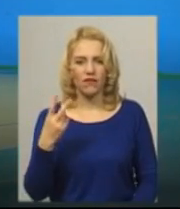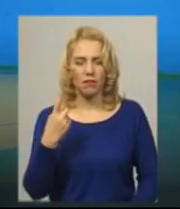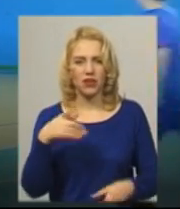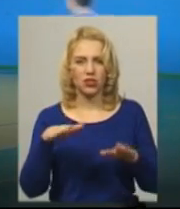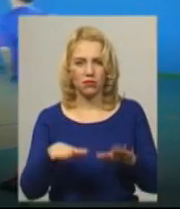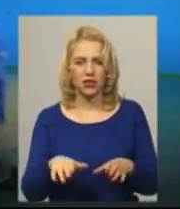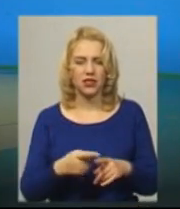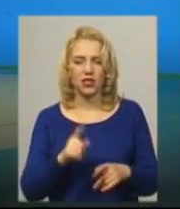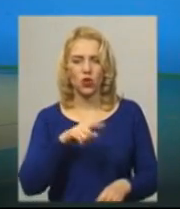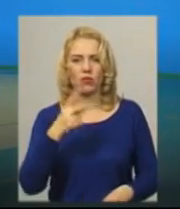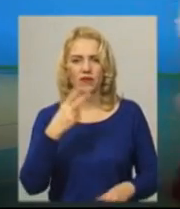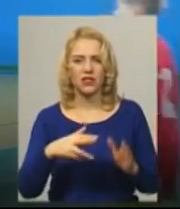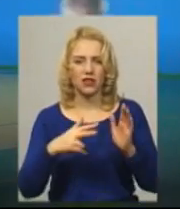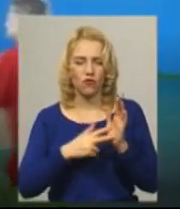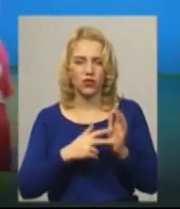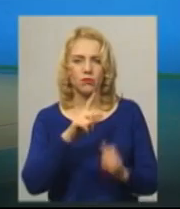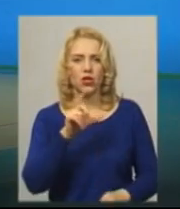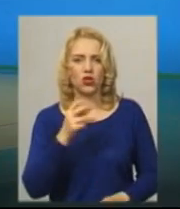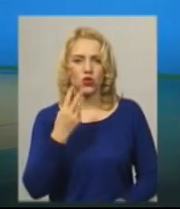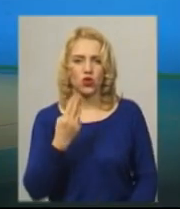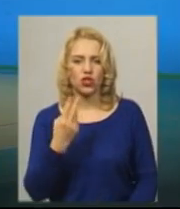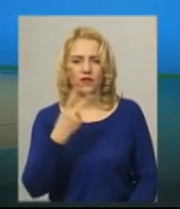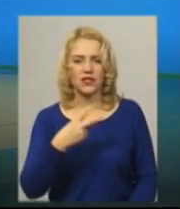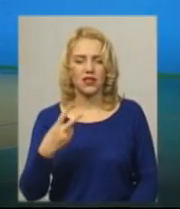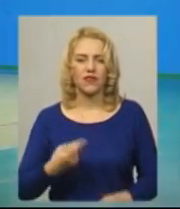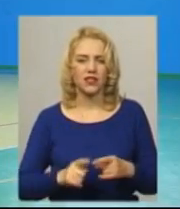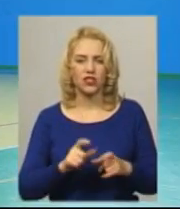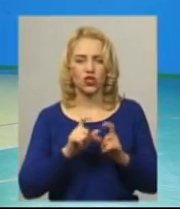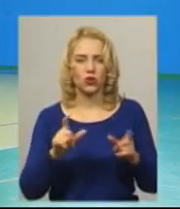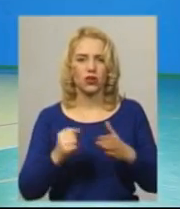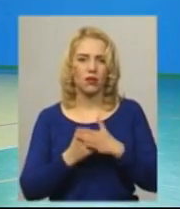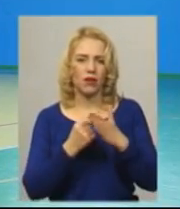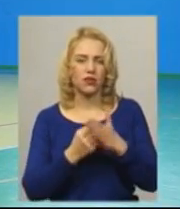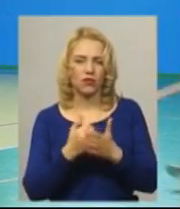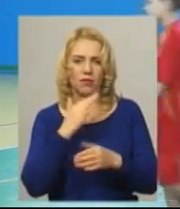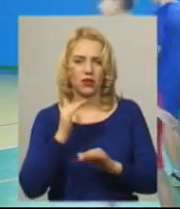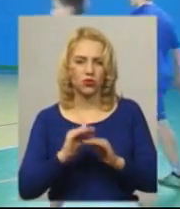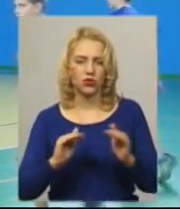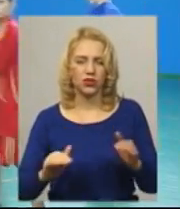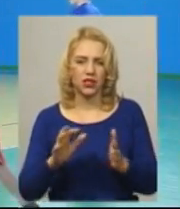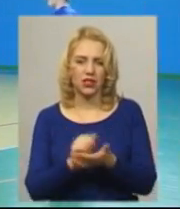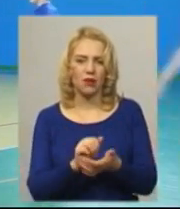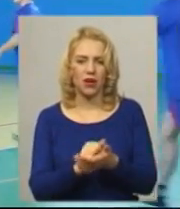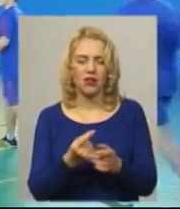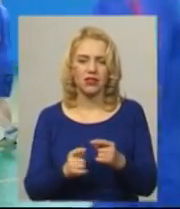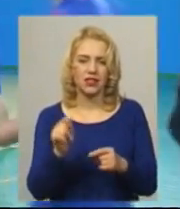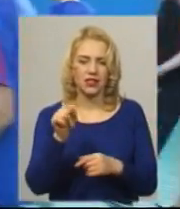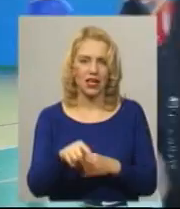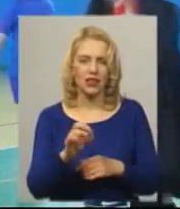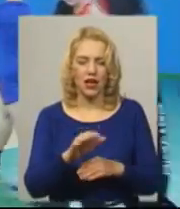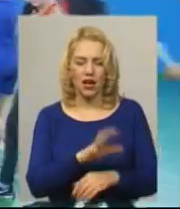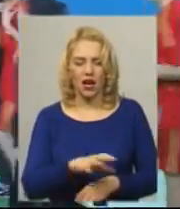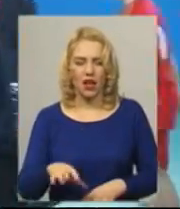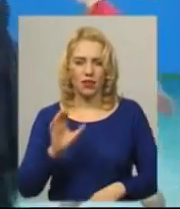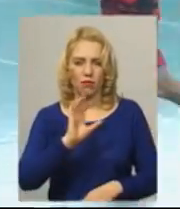28 і ЗОЖ 22. Це школи, які є базовими, які багато вихованців займаються саме на відділенні ганболу,